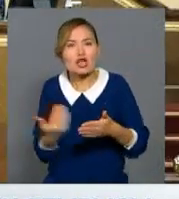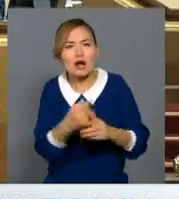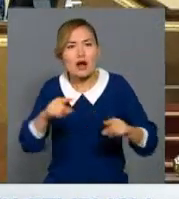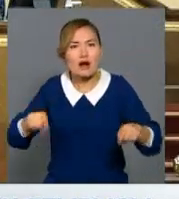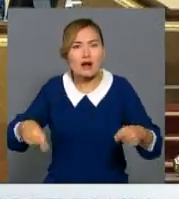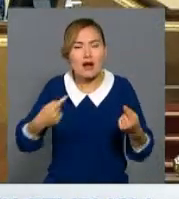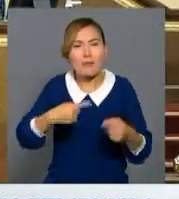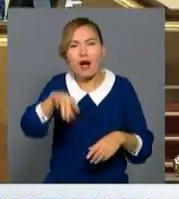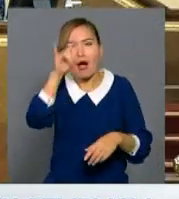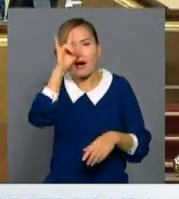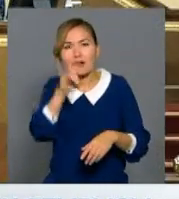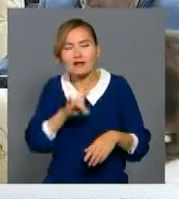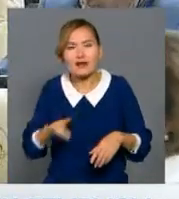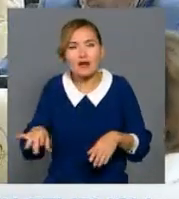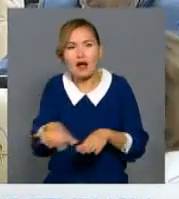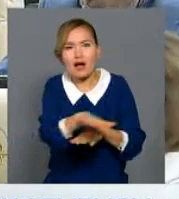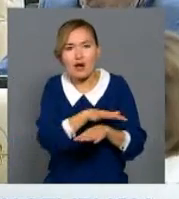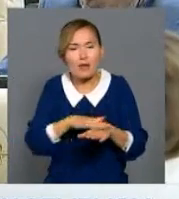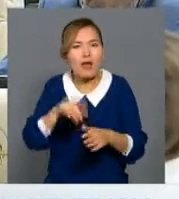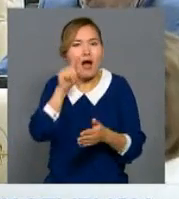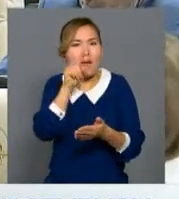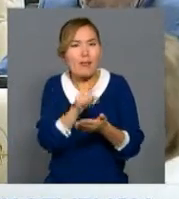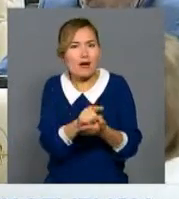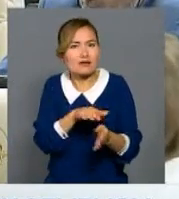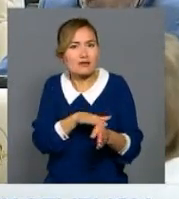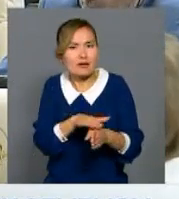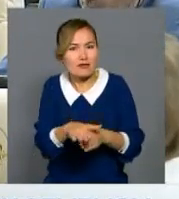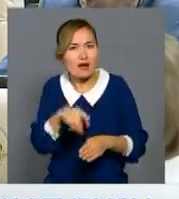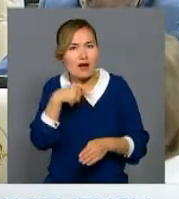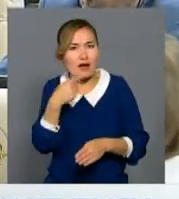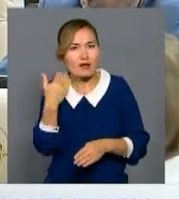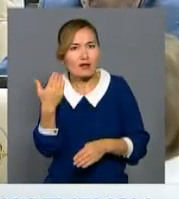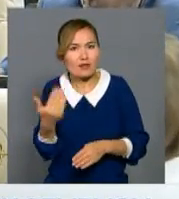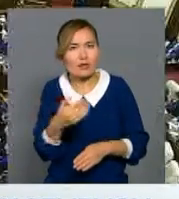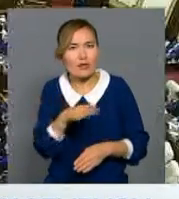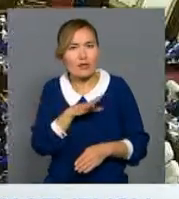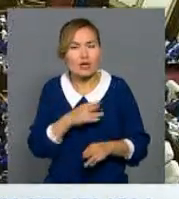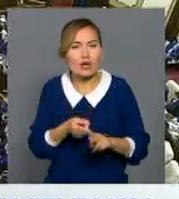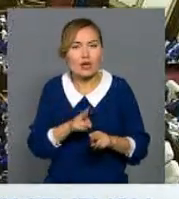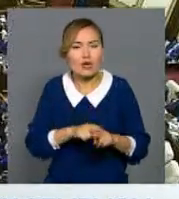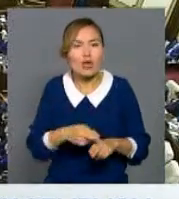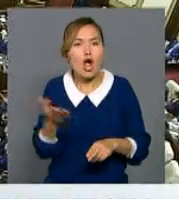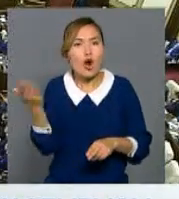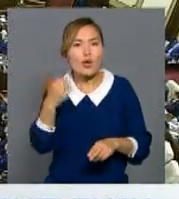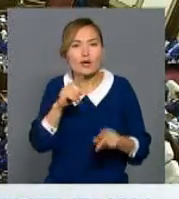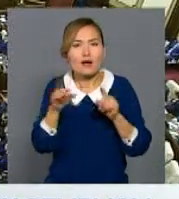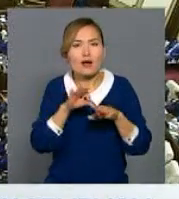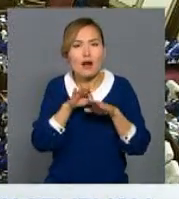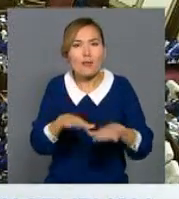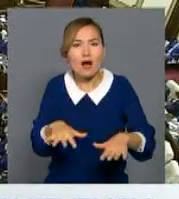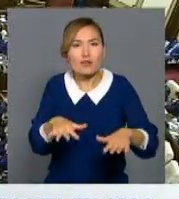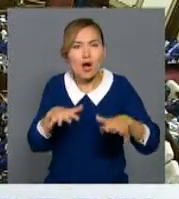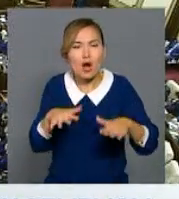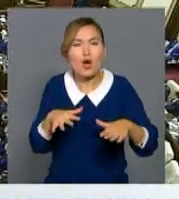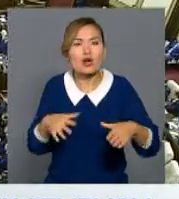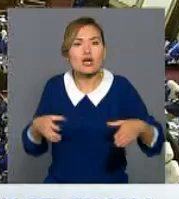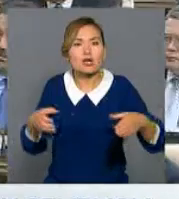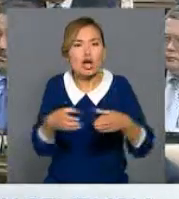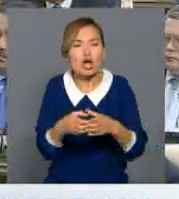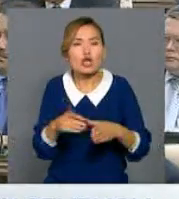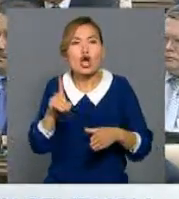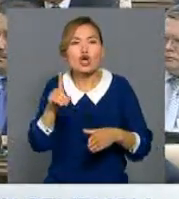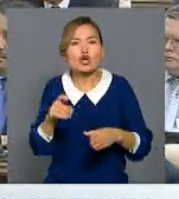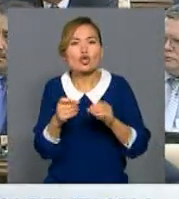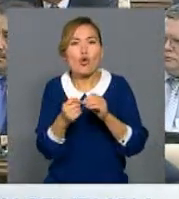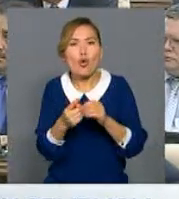мәнін елге жетет сүндіру, басты міндеттердің қатарында екен тілге тие кетті. Айта кетейік, өткен сессияда парламент қоржындағы 111